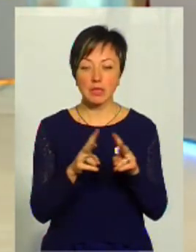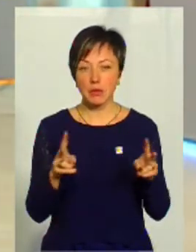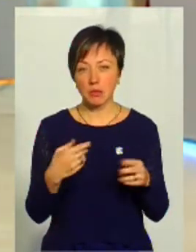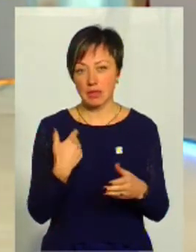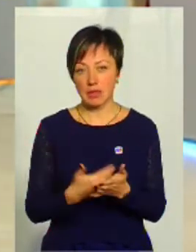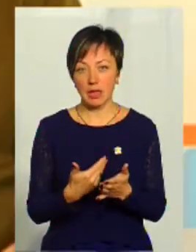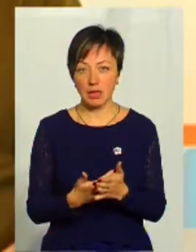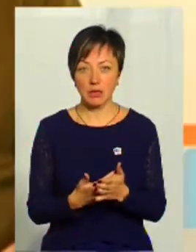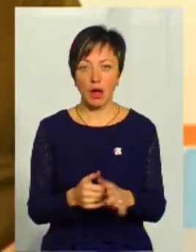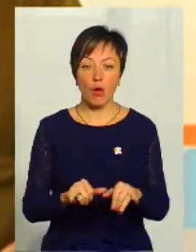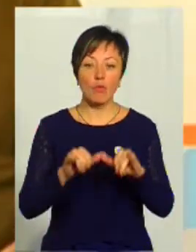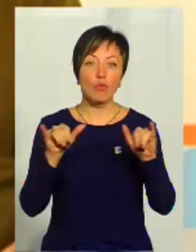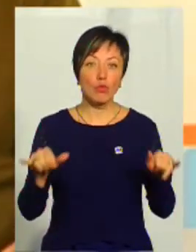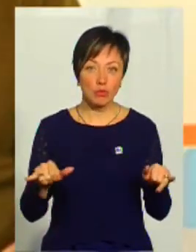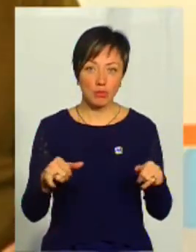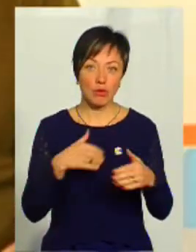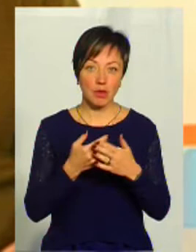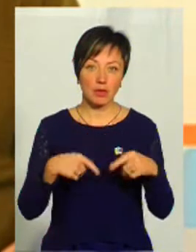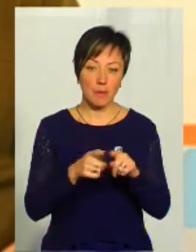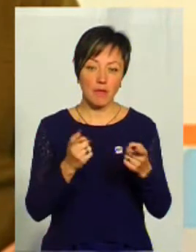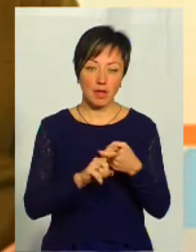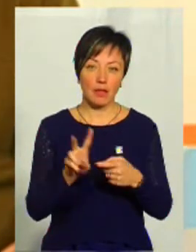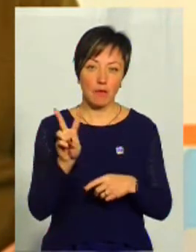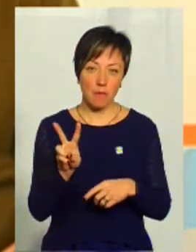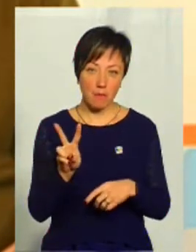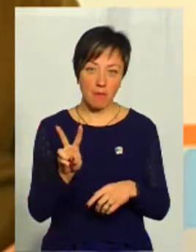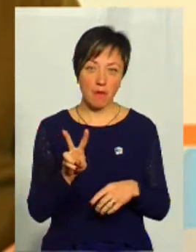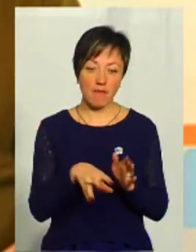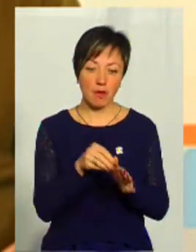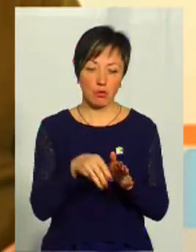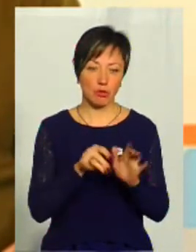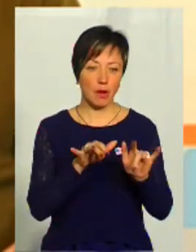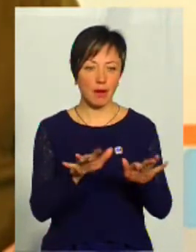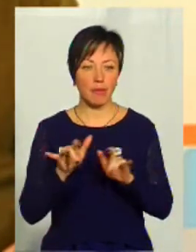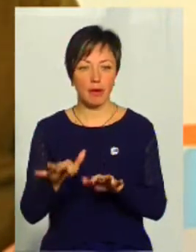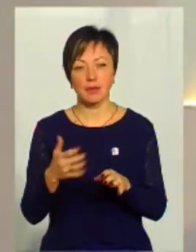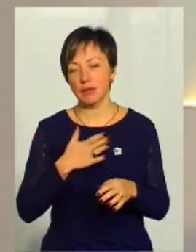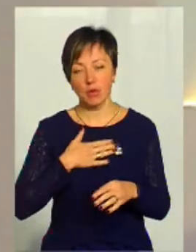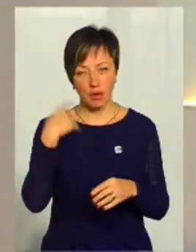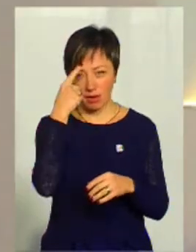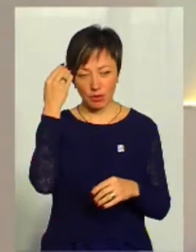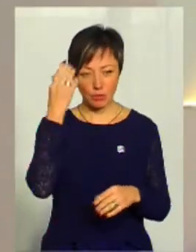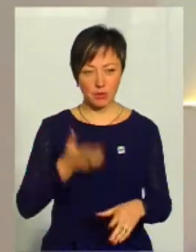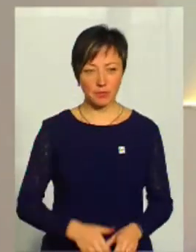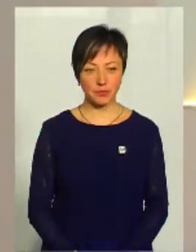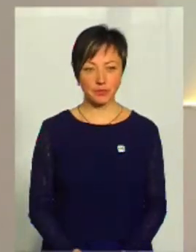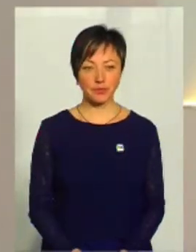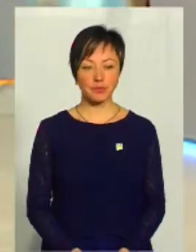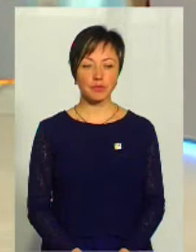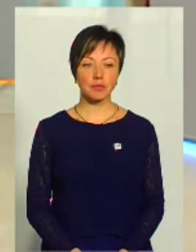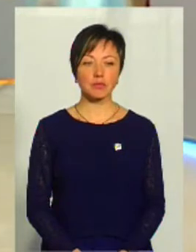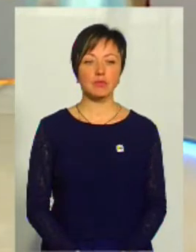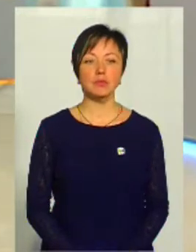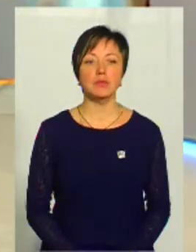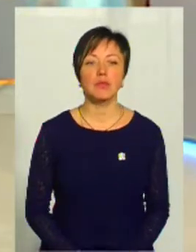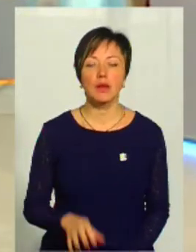з кимось. Тому, мені здається, бум можна пов'язати з двома такими, двома виборчими компаніями. Ну, це мої здогадки. Я хотів